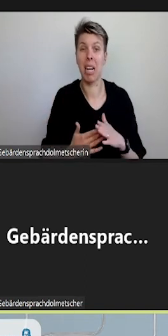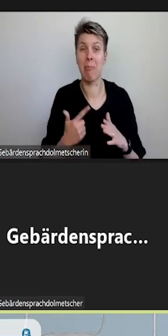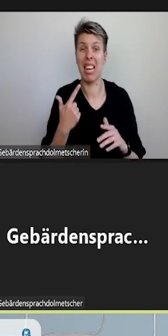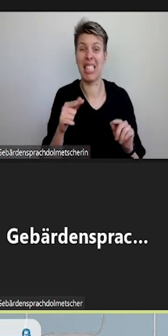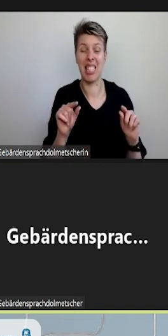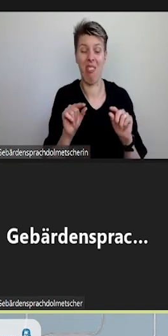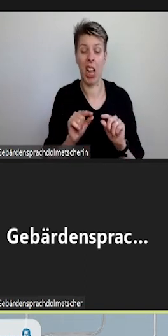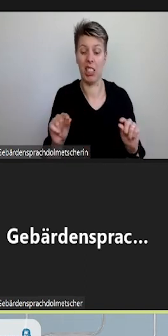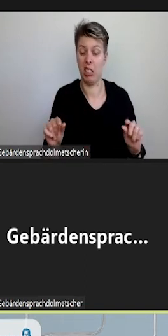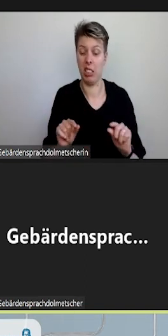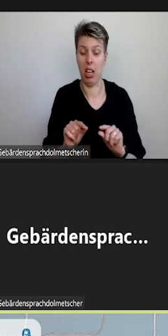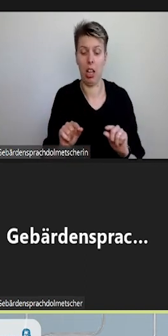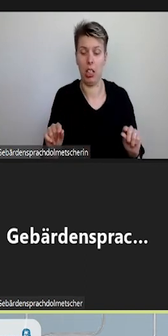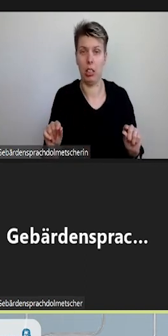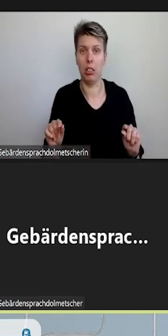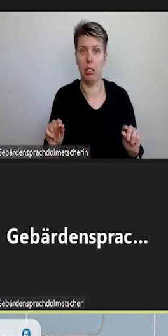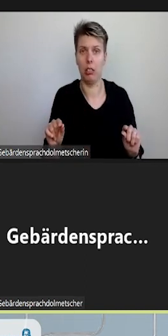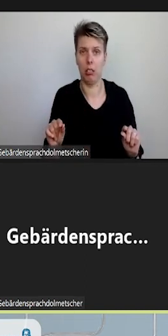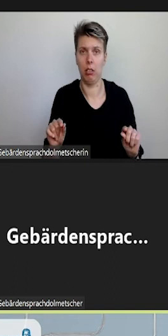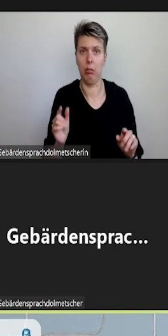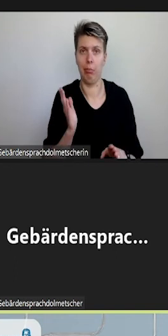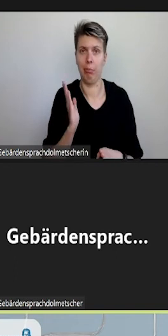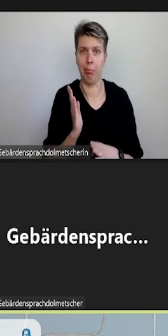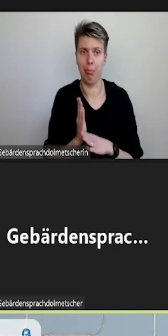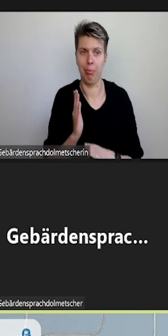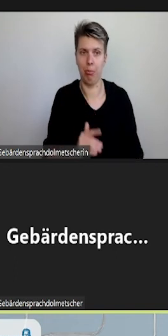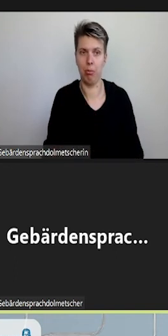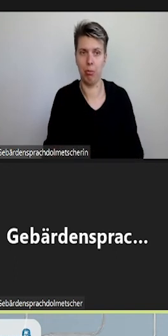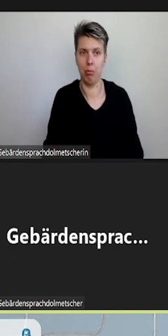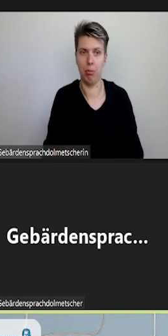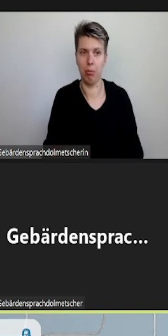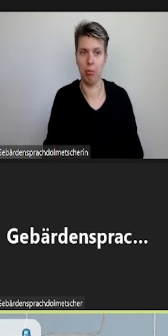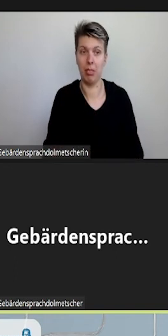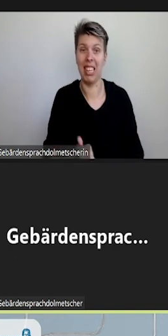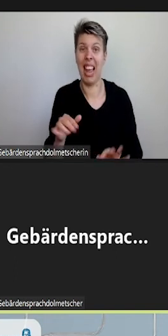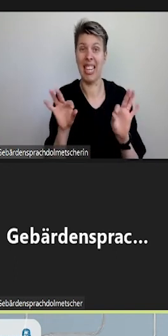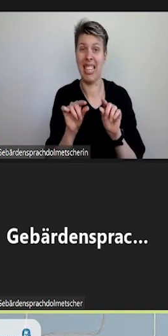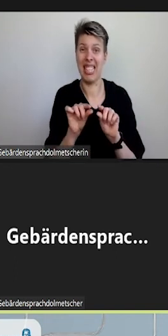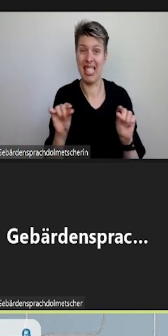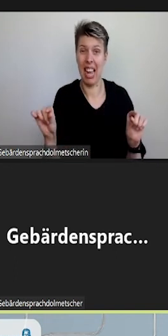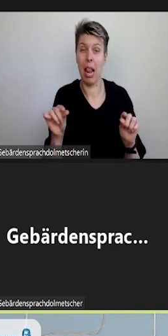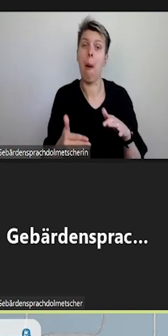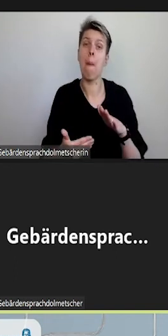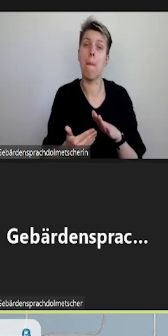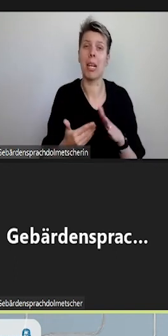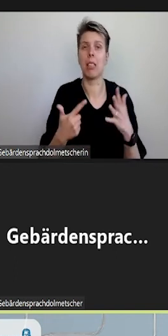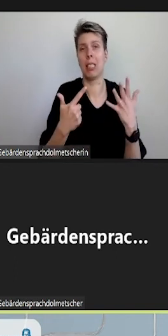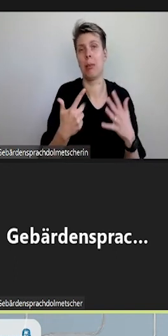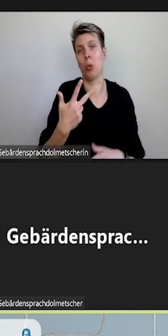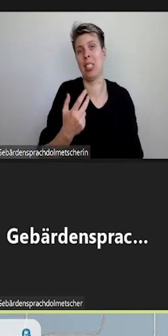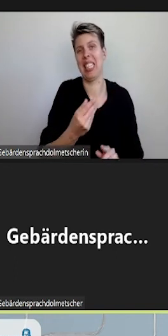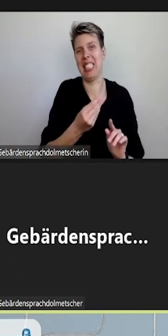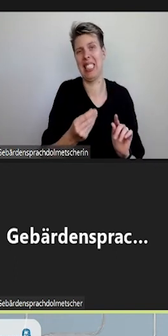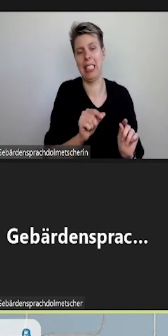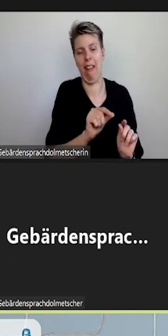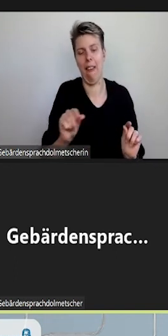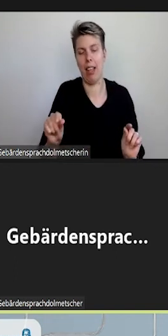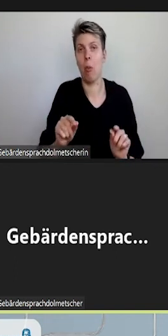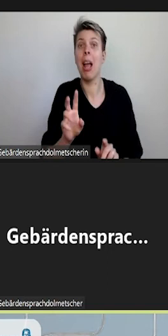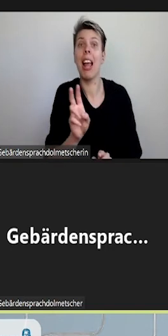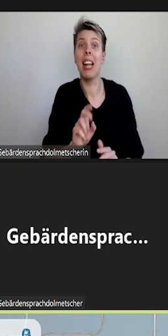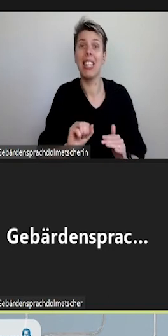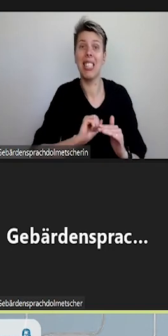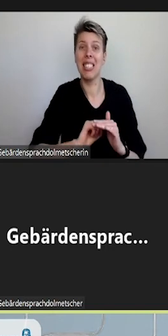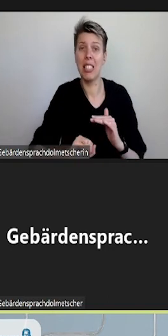werden. Es sollen maximal 37 Zeichen in einer Zeile vorkommen. Und die Lesegeschwindigkeit